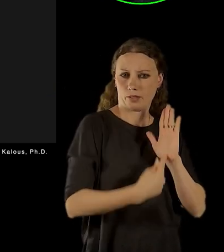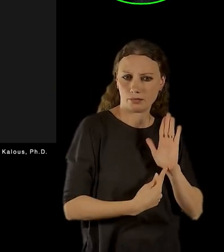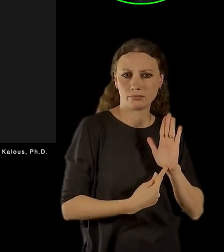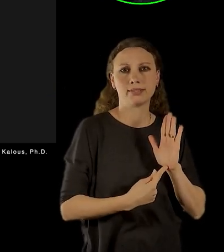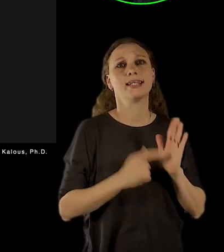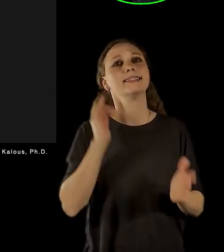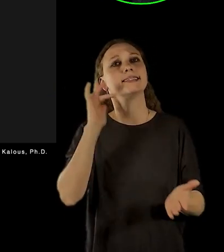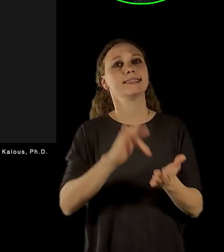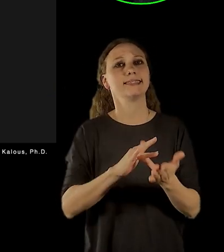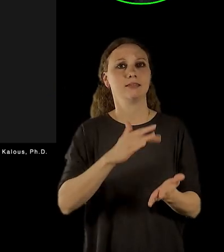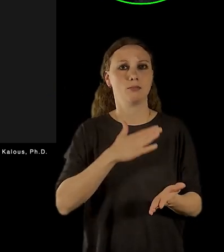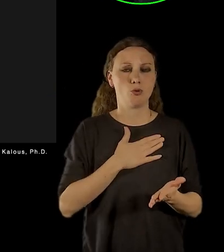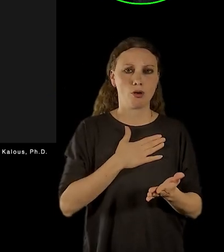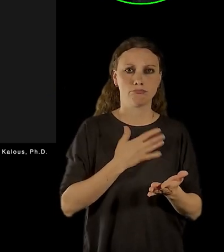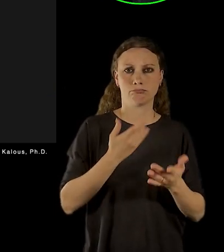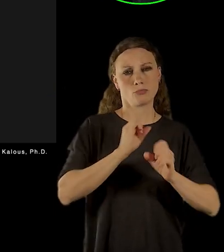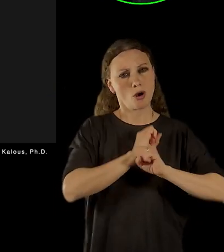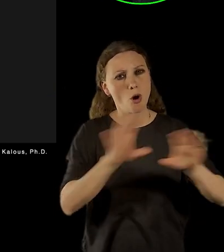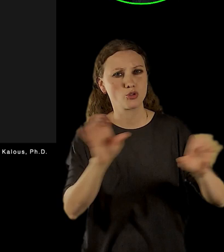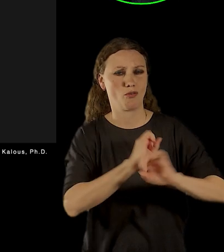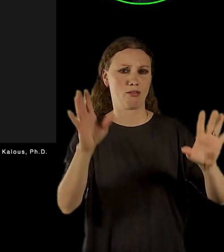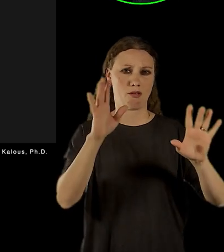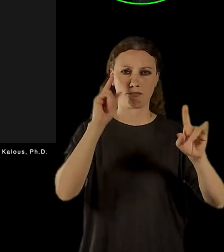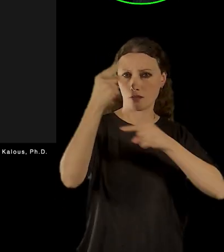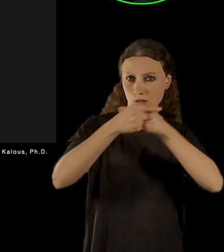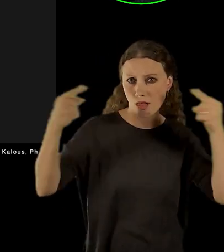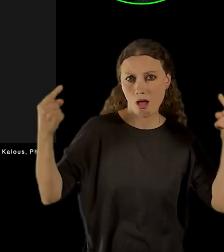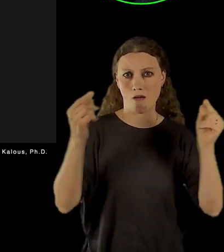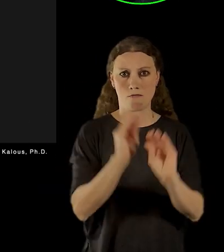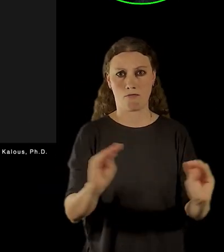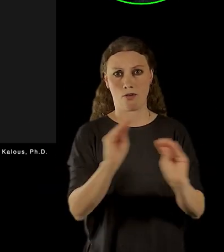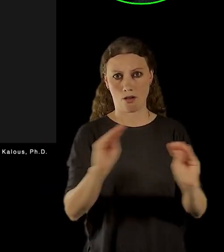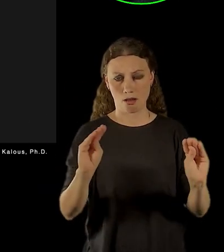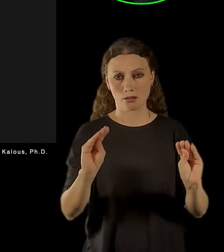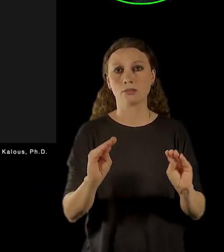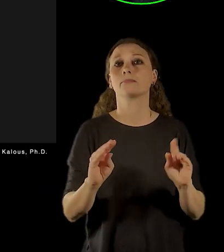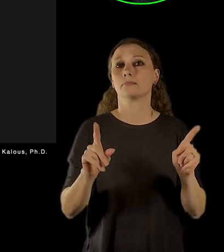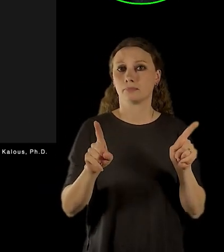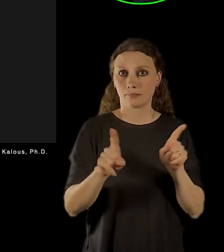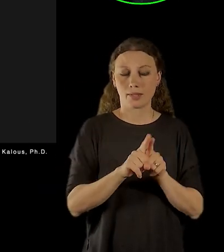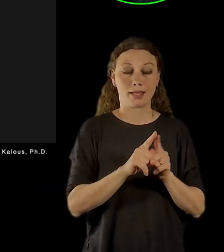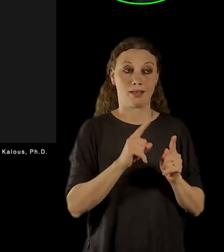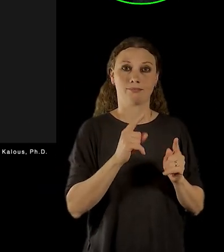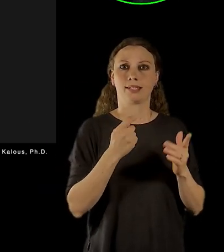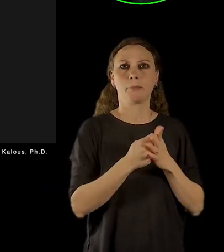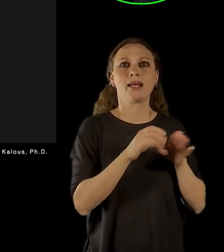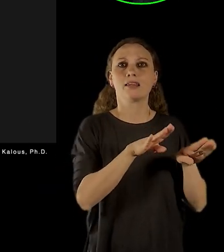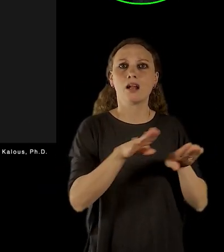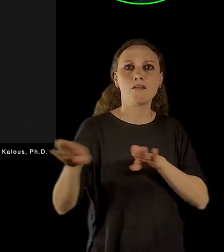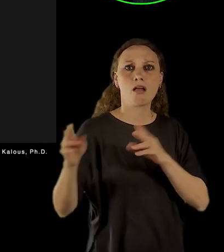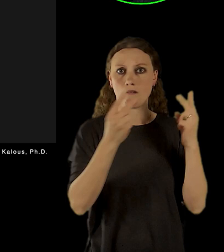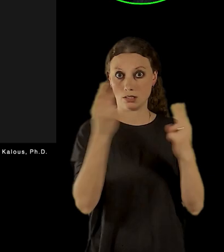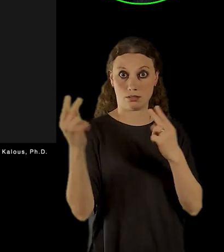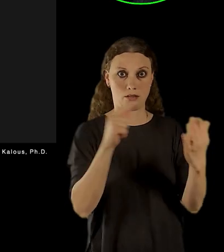vzdělávací činnosti. Je to hlavně práce na podobě expozice stále, tedy debata, která